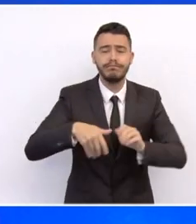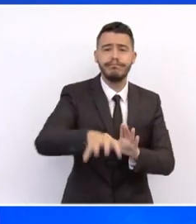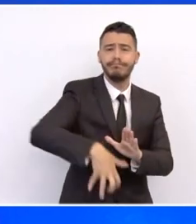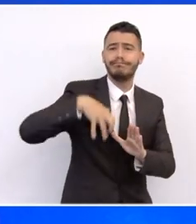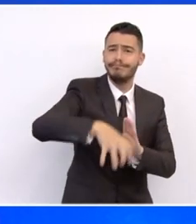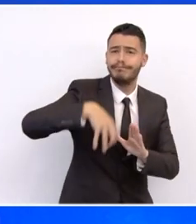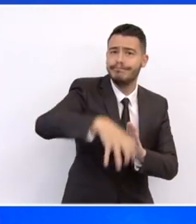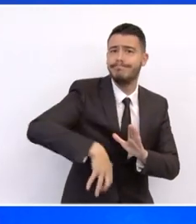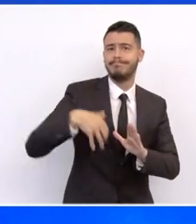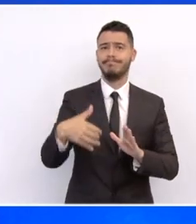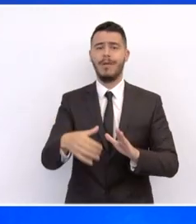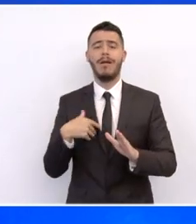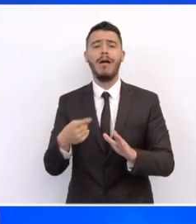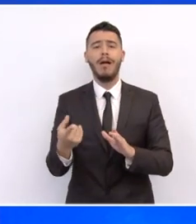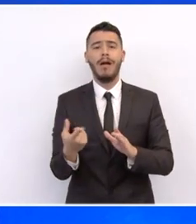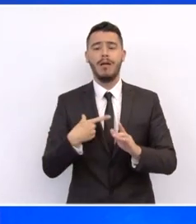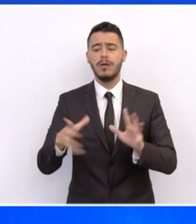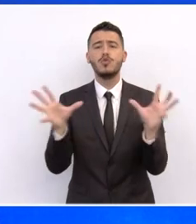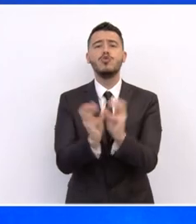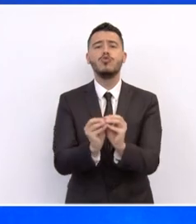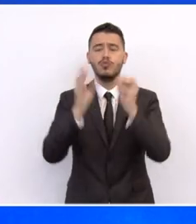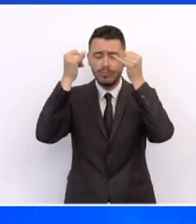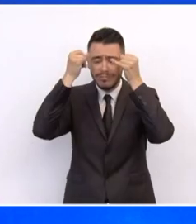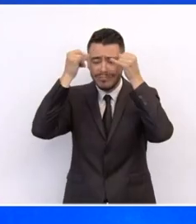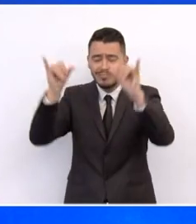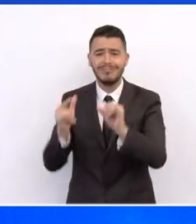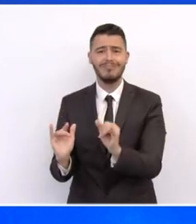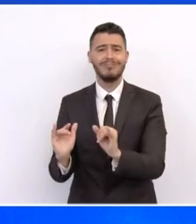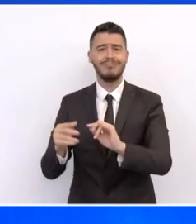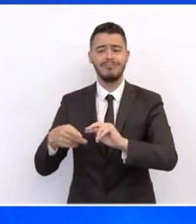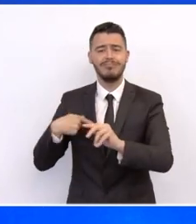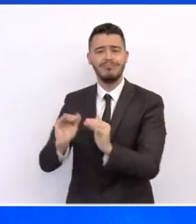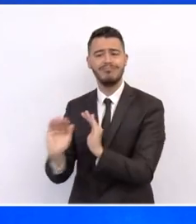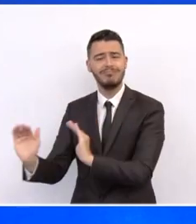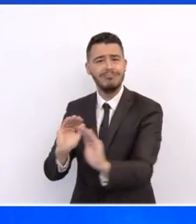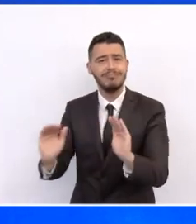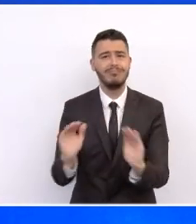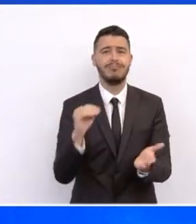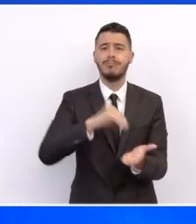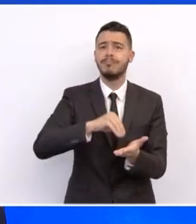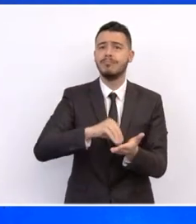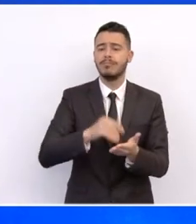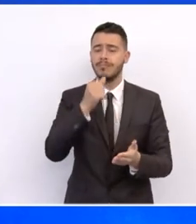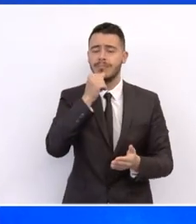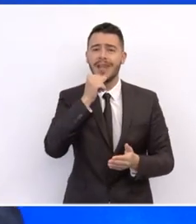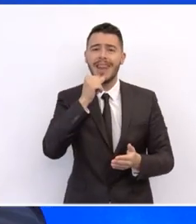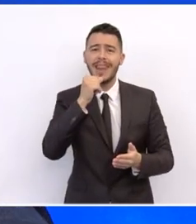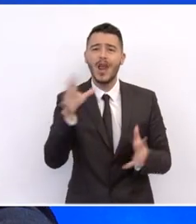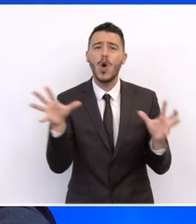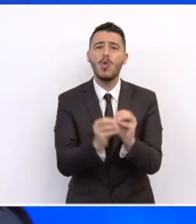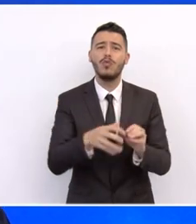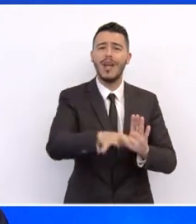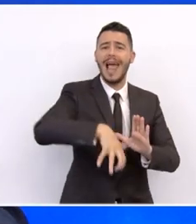αναδιάρθρωση καλλιεργειών, την γενετική βελτίωση ζώων, καθώς και την ενίσχυση των υδατοκαλλιεργειών. Ως προς τον